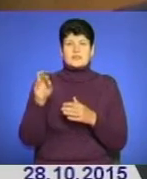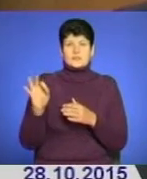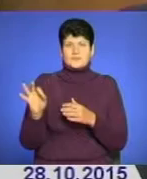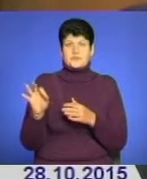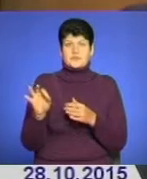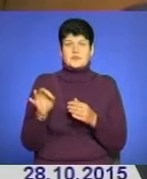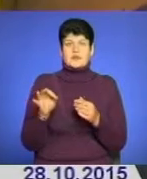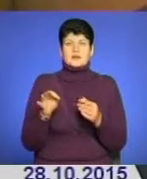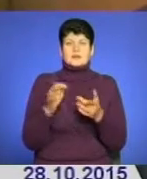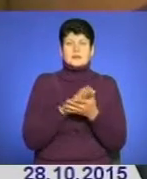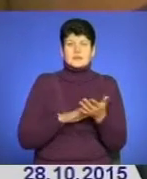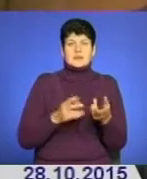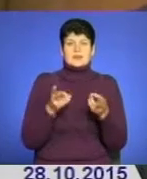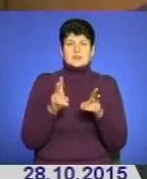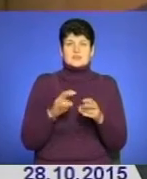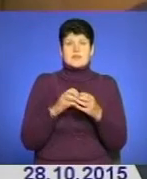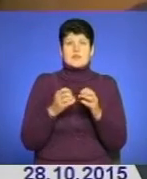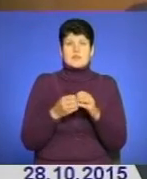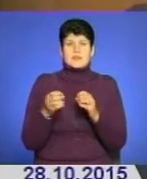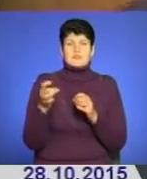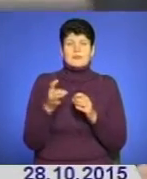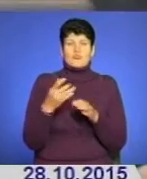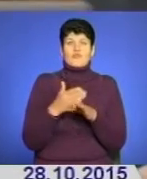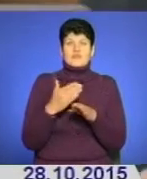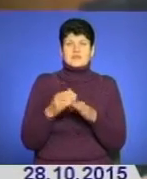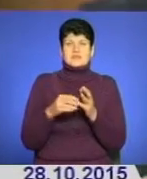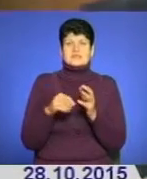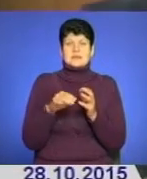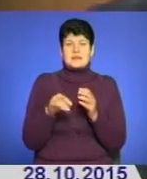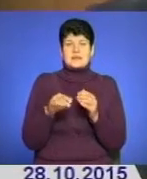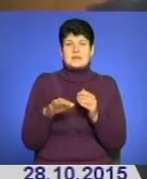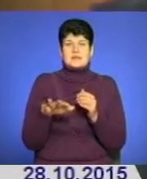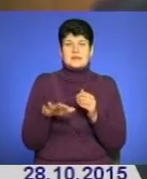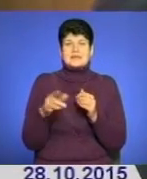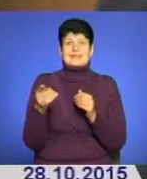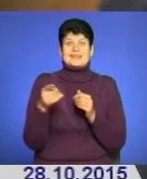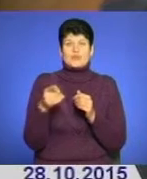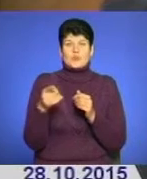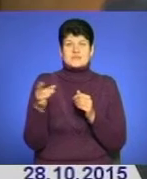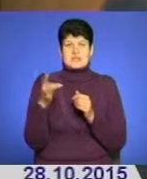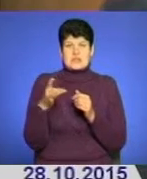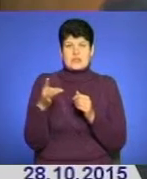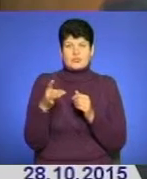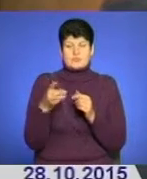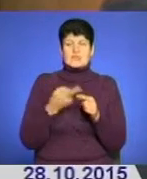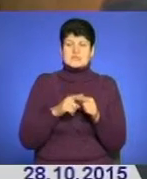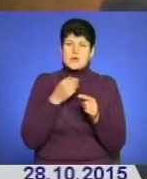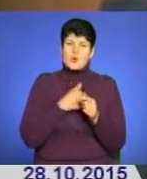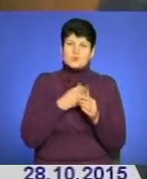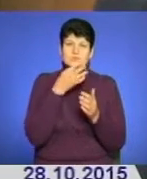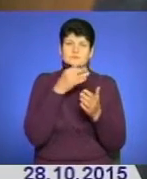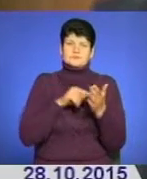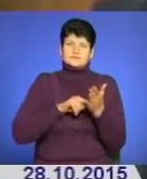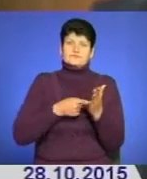Надалі залишається проблемним район по виділенню земельних ділянок Тернопільський район. На це хочу звернути увагу.